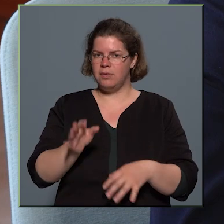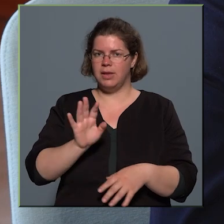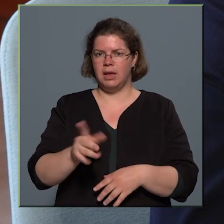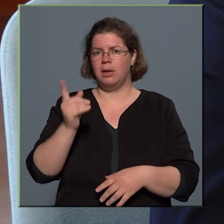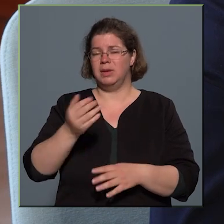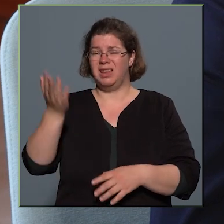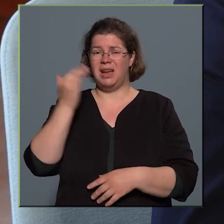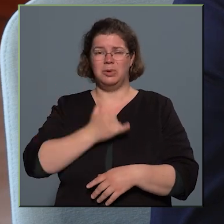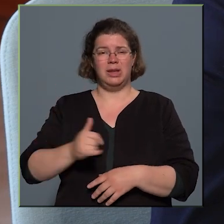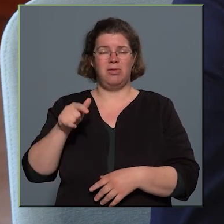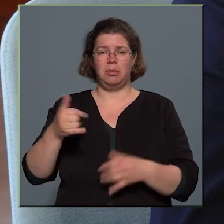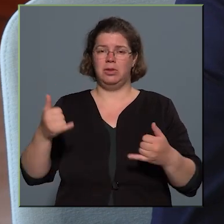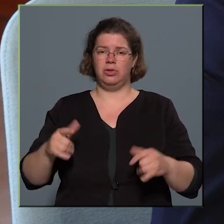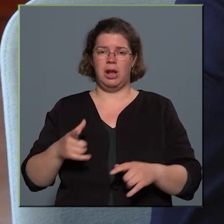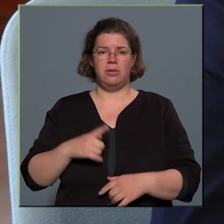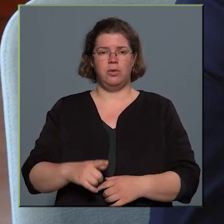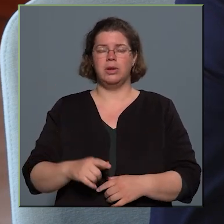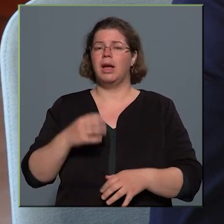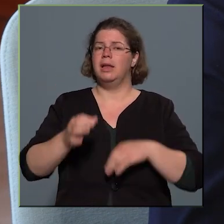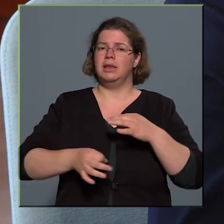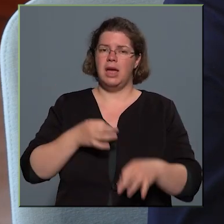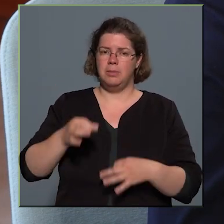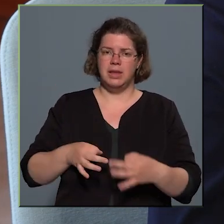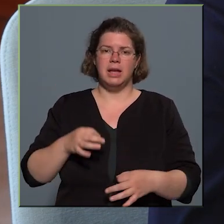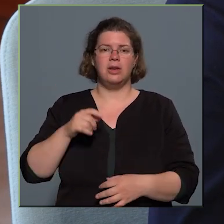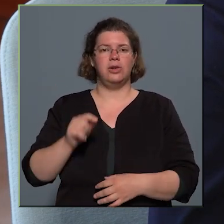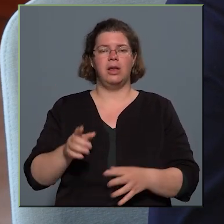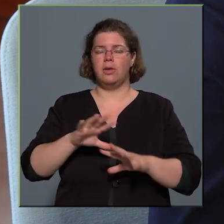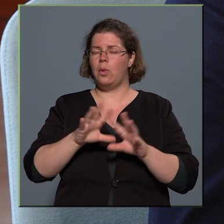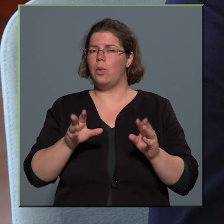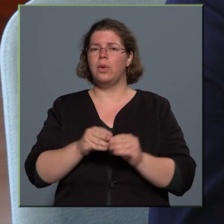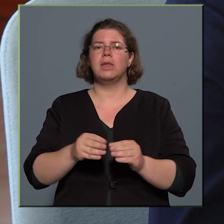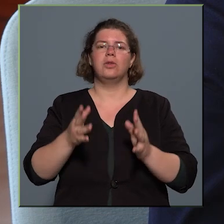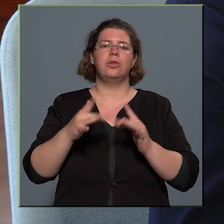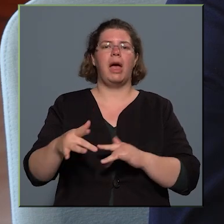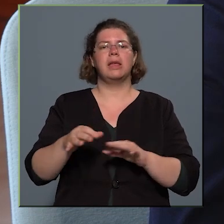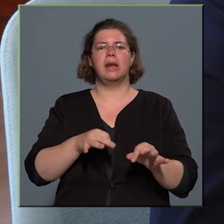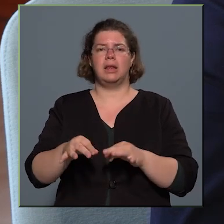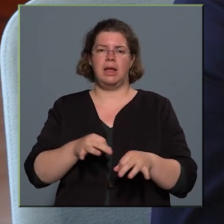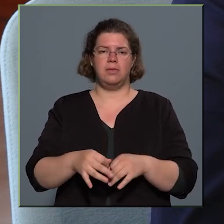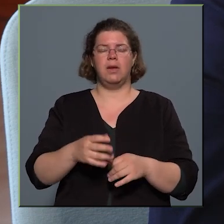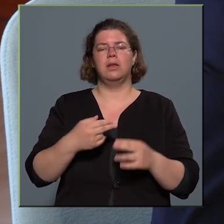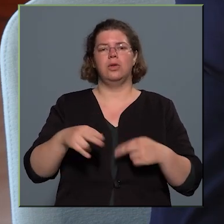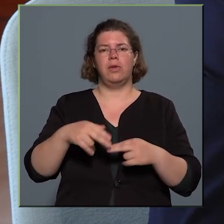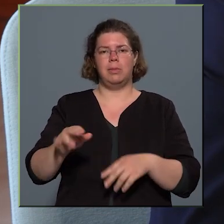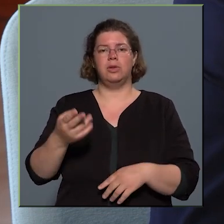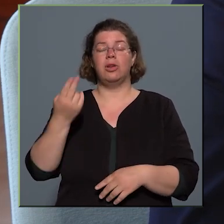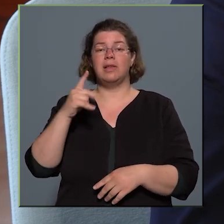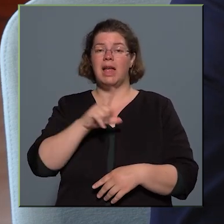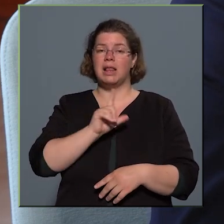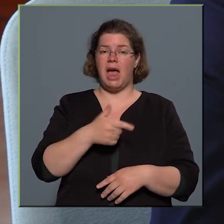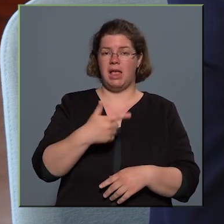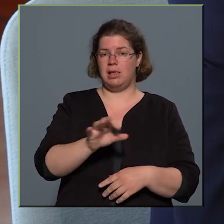jelen voltunk, úgyhogy természetesen az összes helyi rendezvény továbbra, és a Szent Lászlónapoktól kezdve a